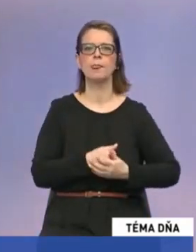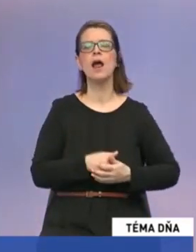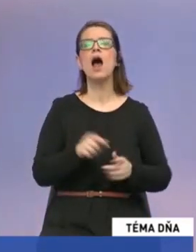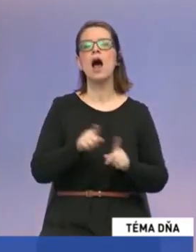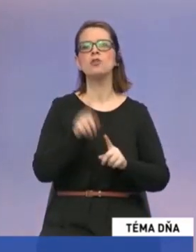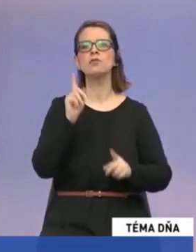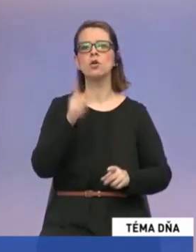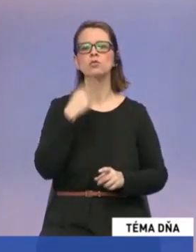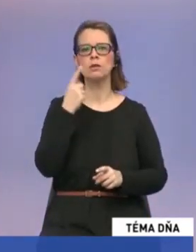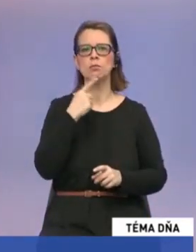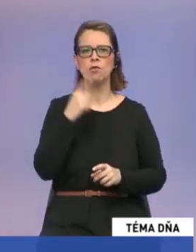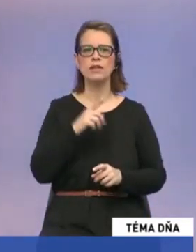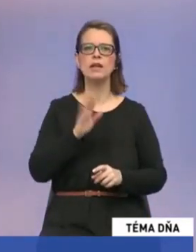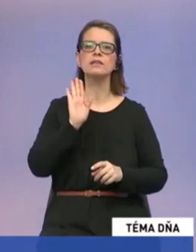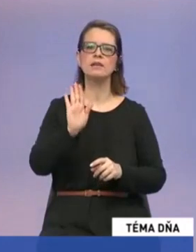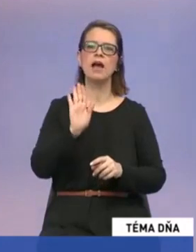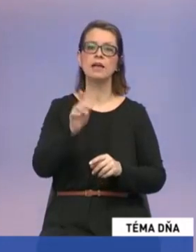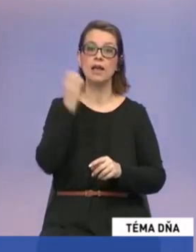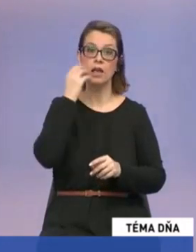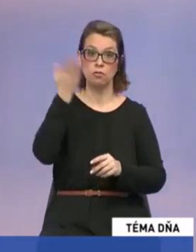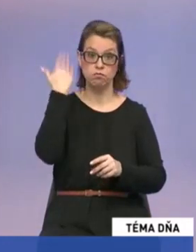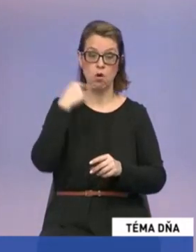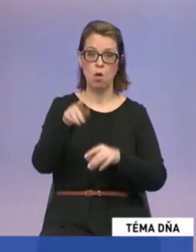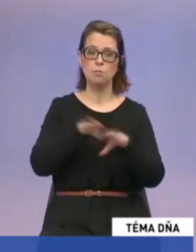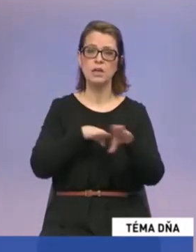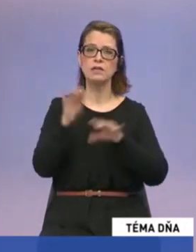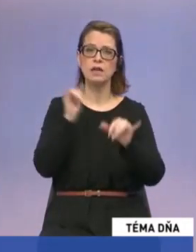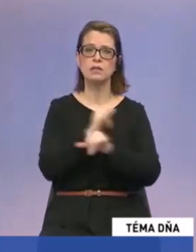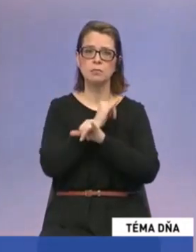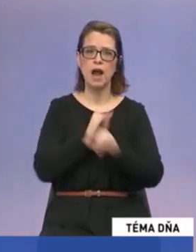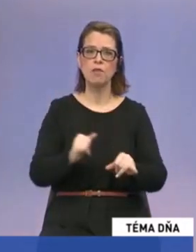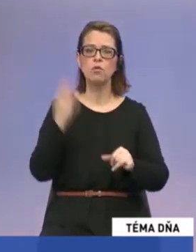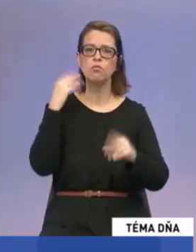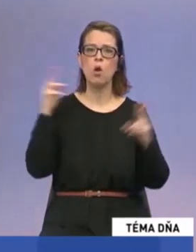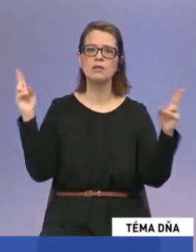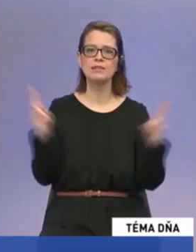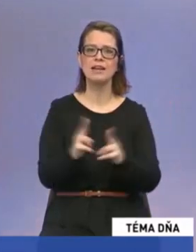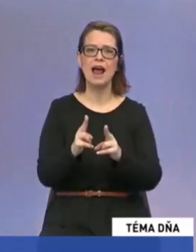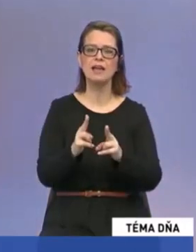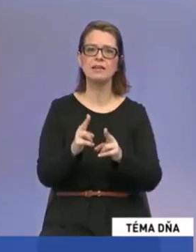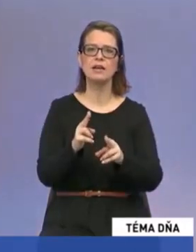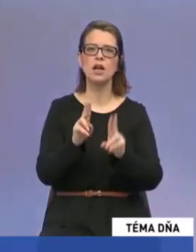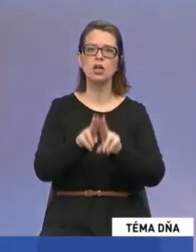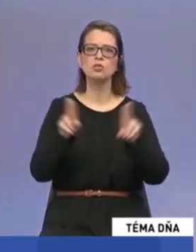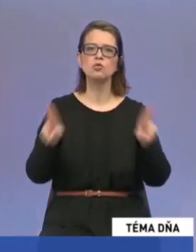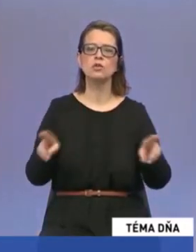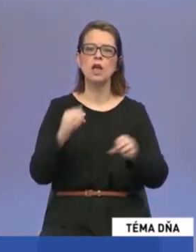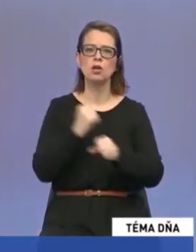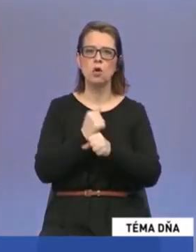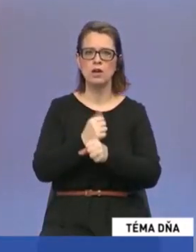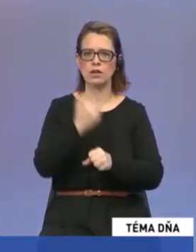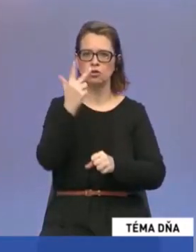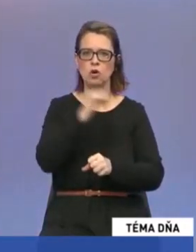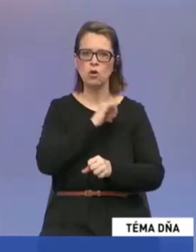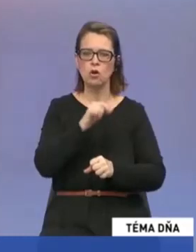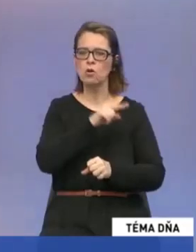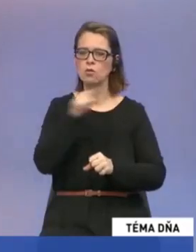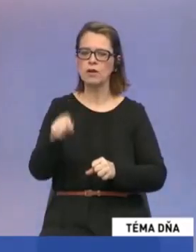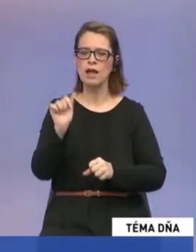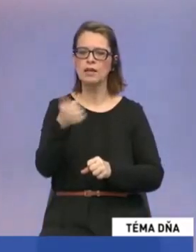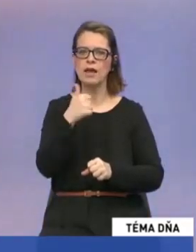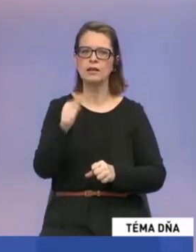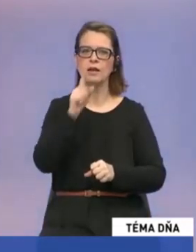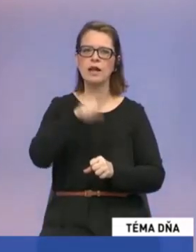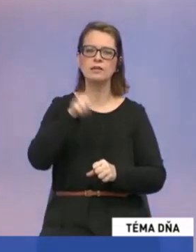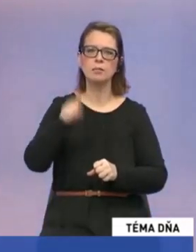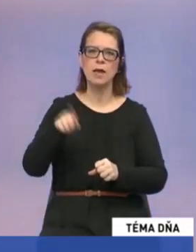spomenúť, že za jeho éry na ministerstve spravodlivosti bolo skratené súdne konanie zvyše troch rokov na nejakých 11 mesiacov.